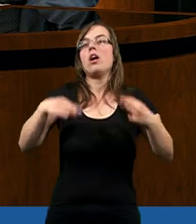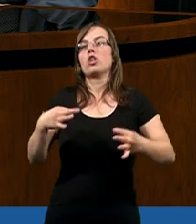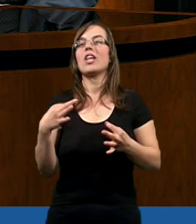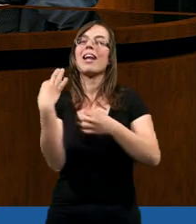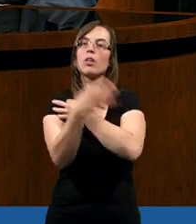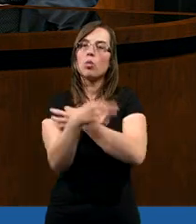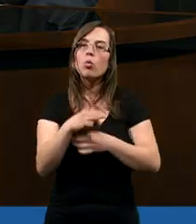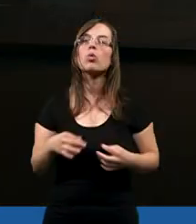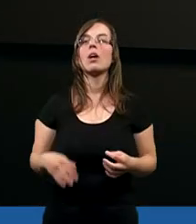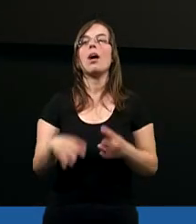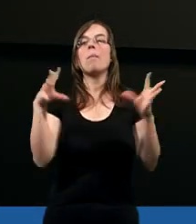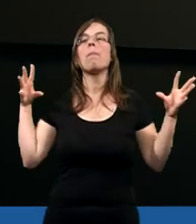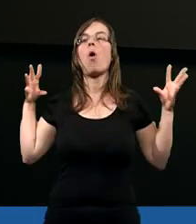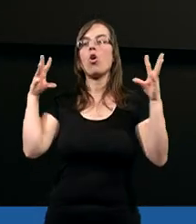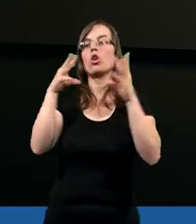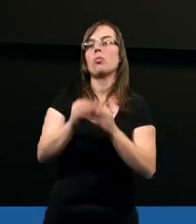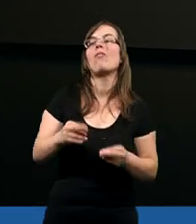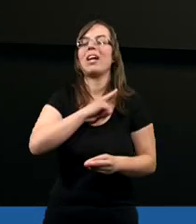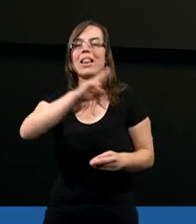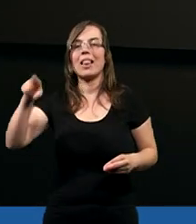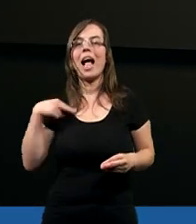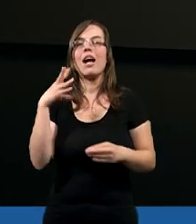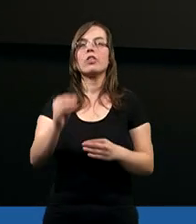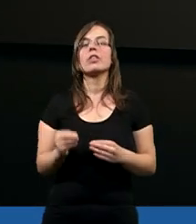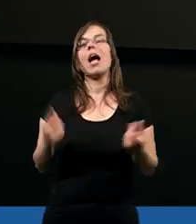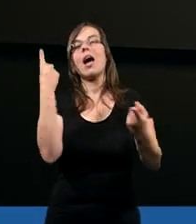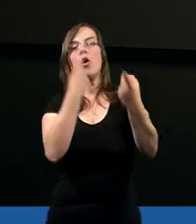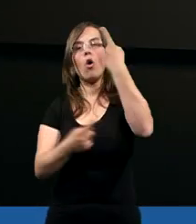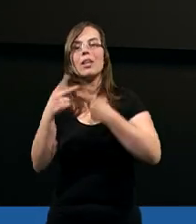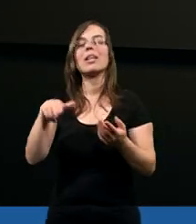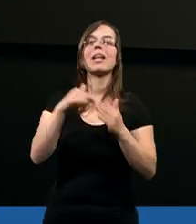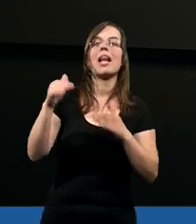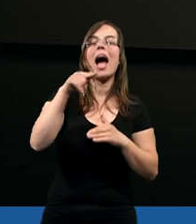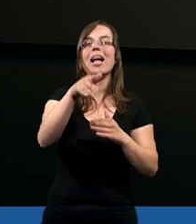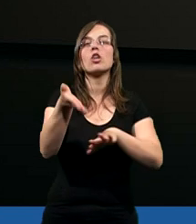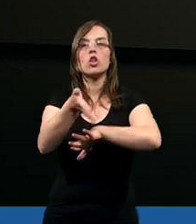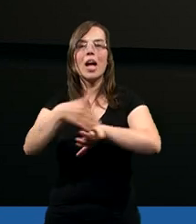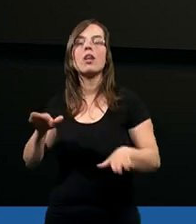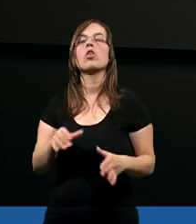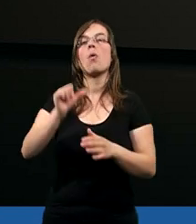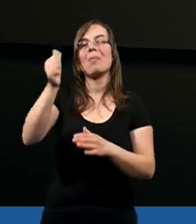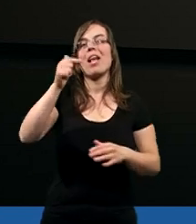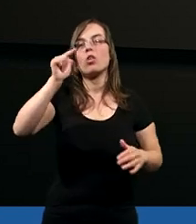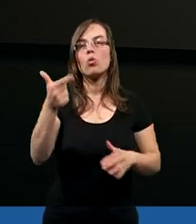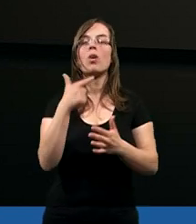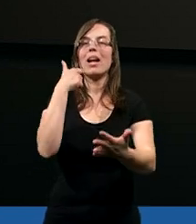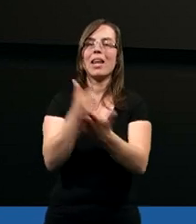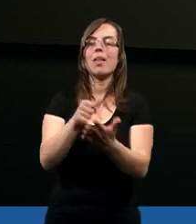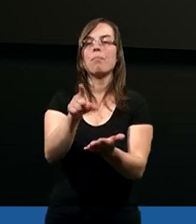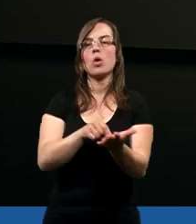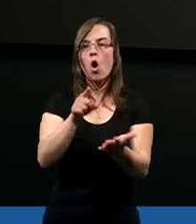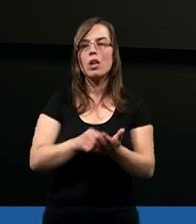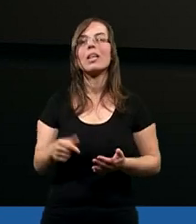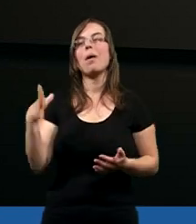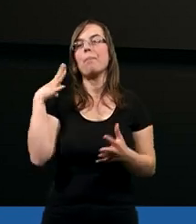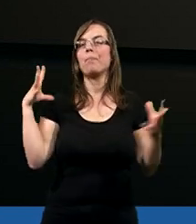Dzisiejsze studium podsumowywało nasze rozważania nad treścią pierwszego i drugiego